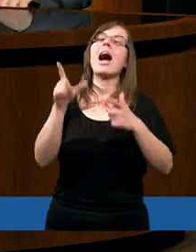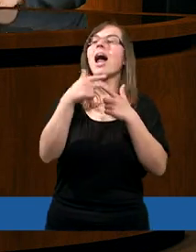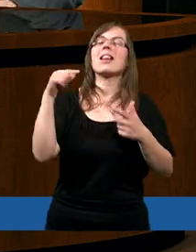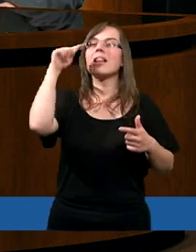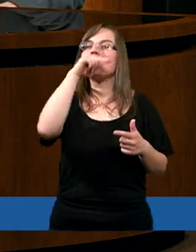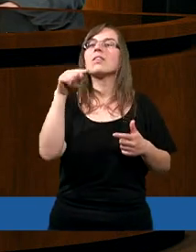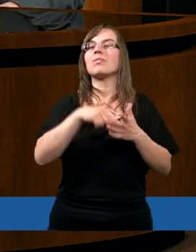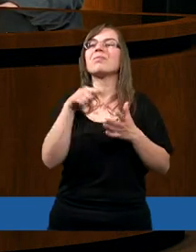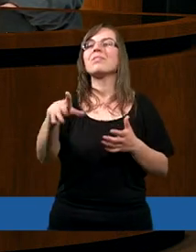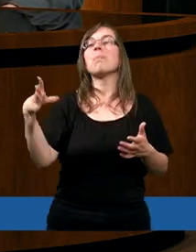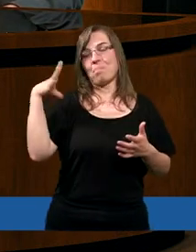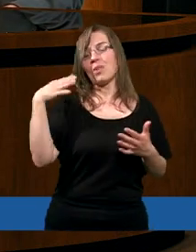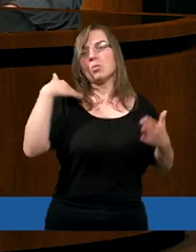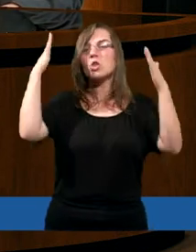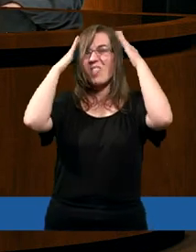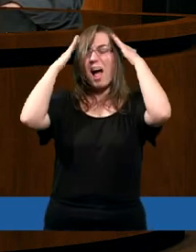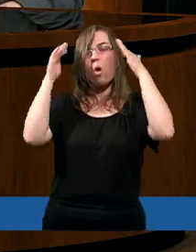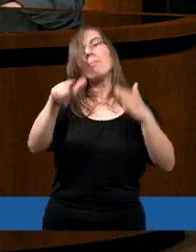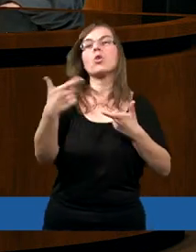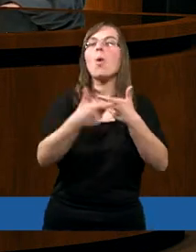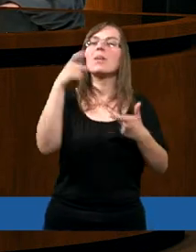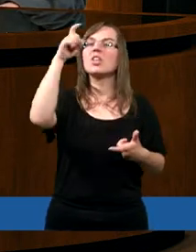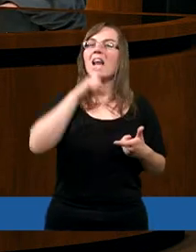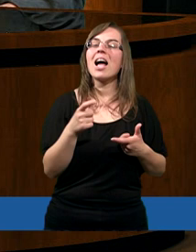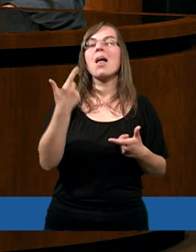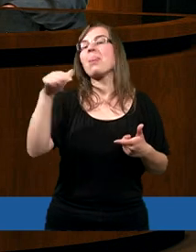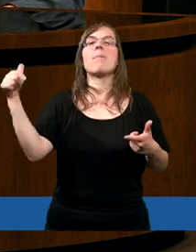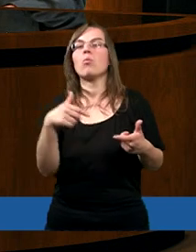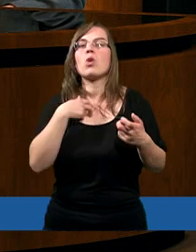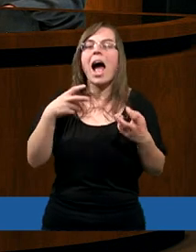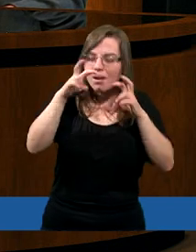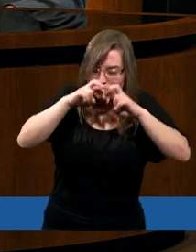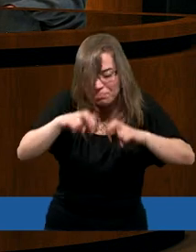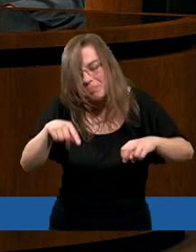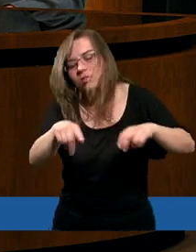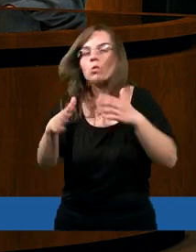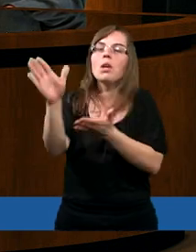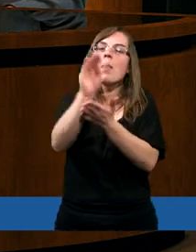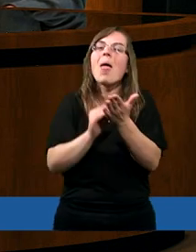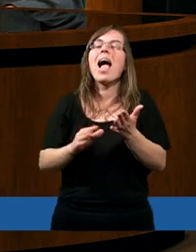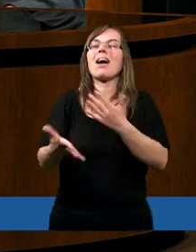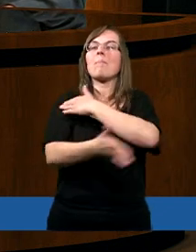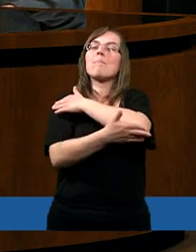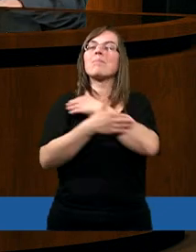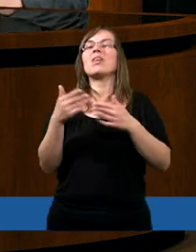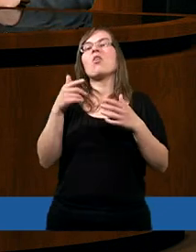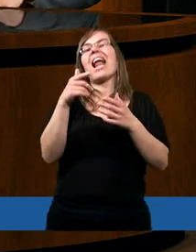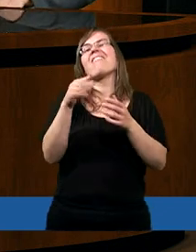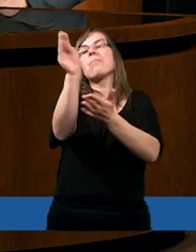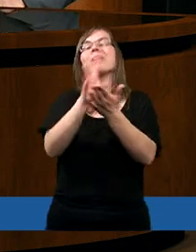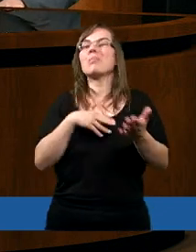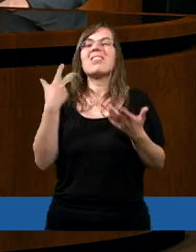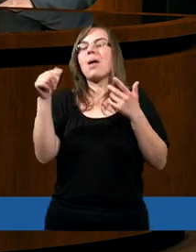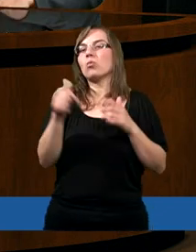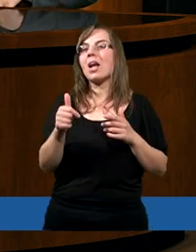niestety byłem świadomy tego, że robię coś złego i nie musiałem szukać jakiegoś specjalnego tekstu Pisma Świętego, bo